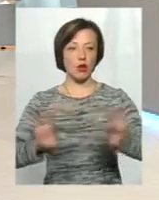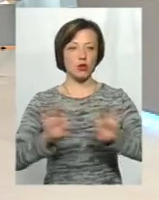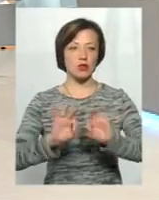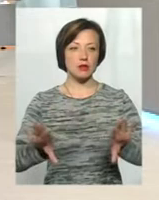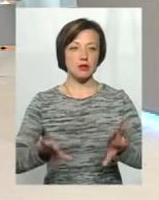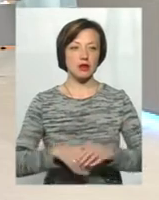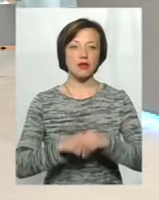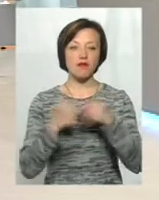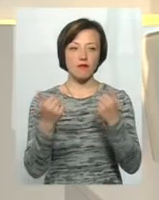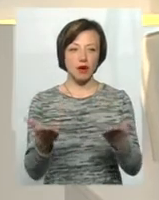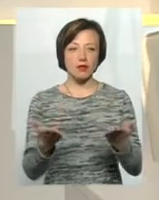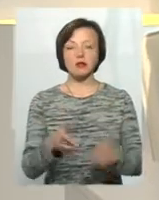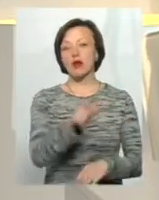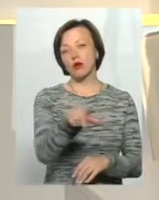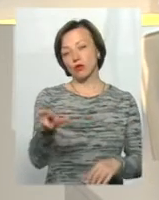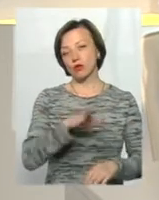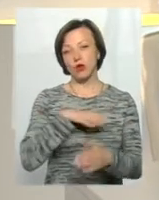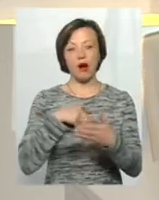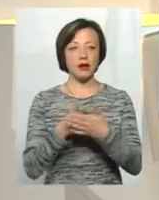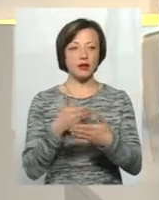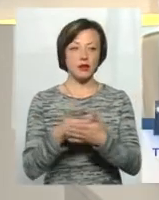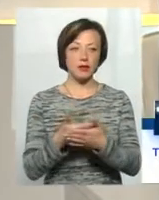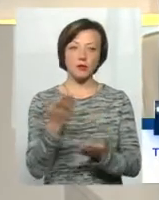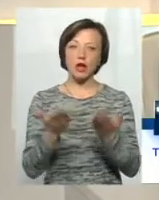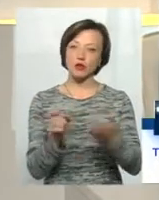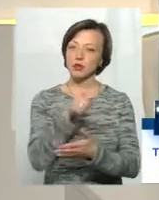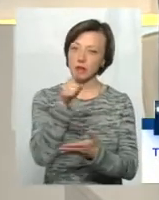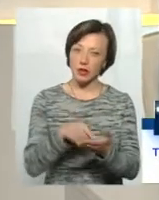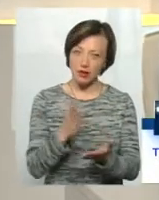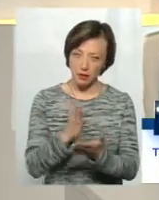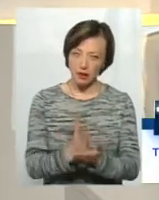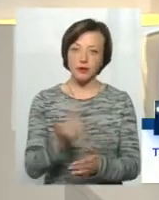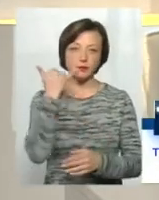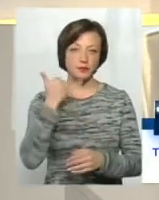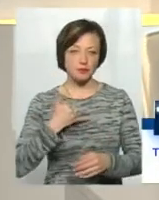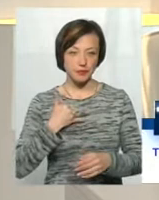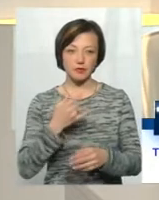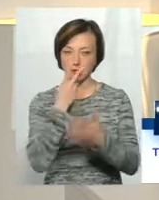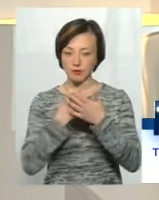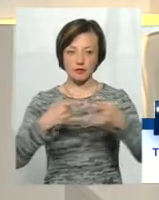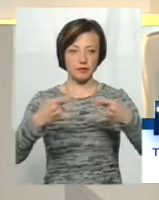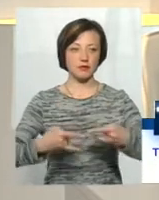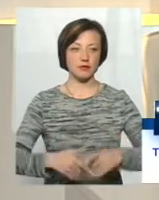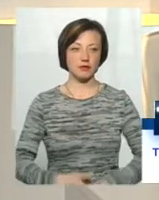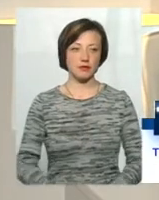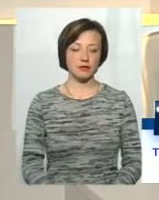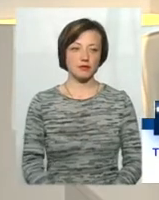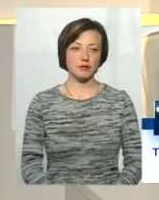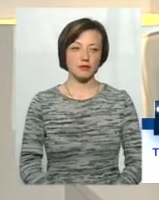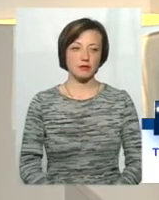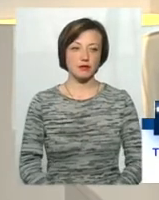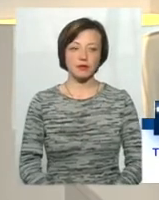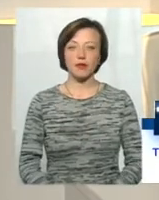вас. Глядачів прошу бути активними, якщо є запитання, ставити їх за телефоном 619060.